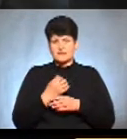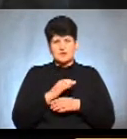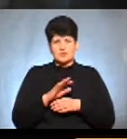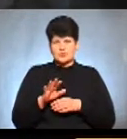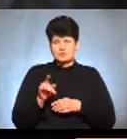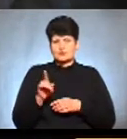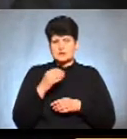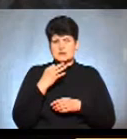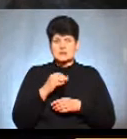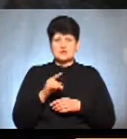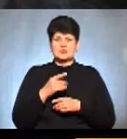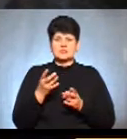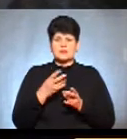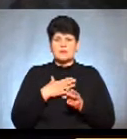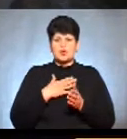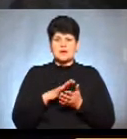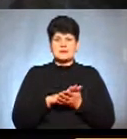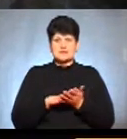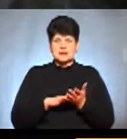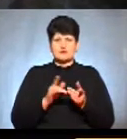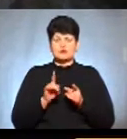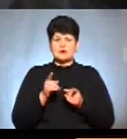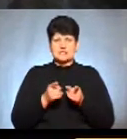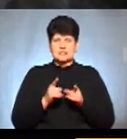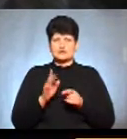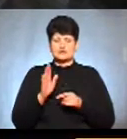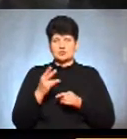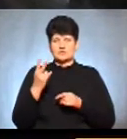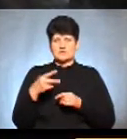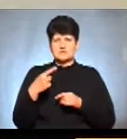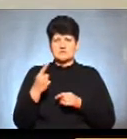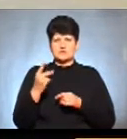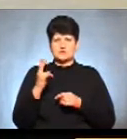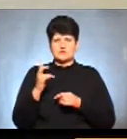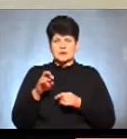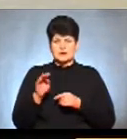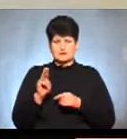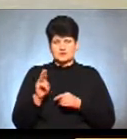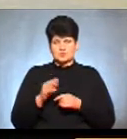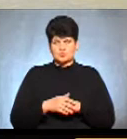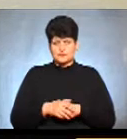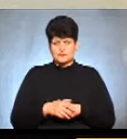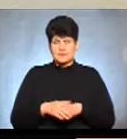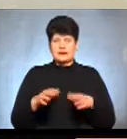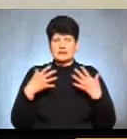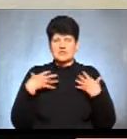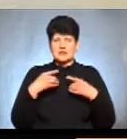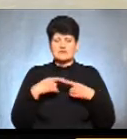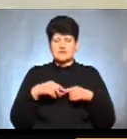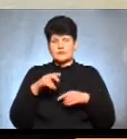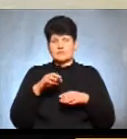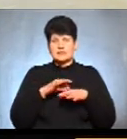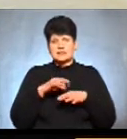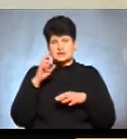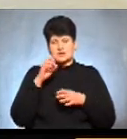сказали, що треба моя заява, що я дійсно буду 21 квітня в Шумську. Начальник відділу ведення державного реєстру